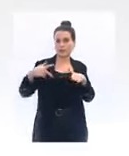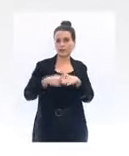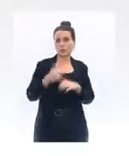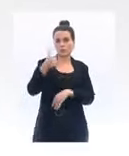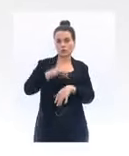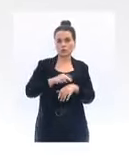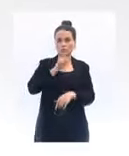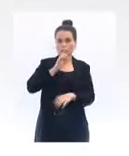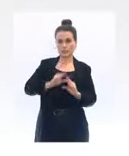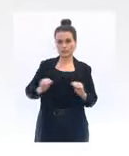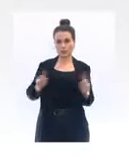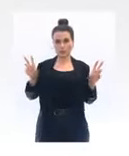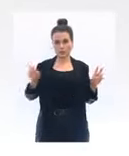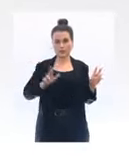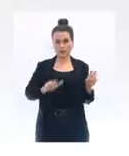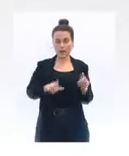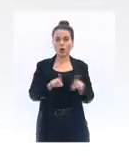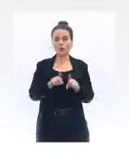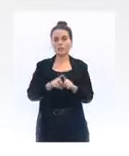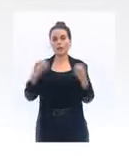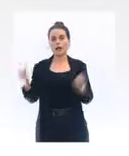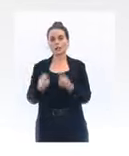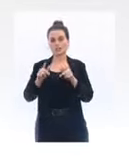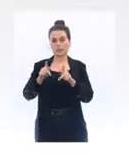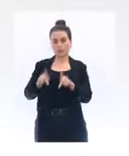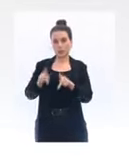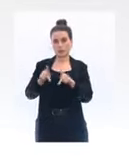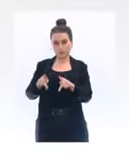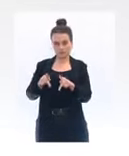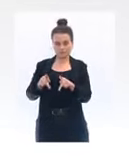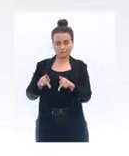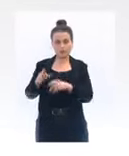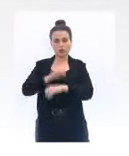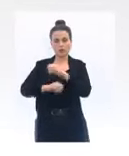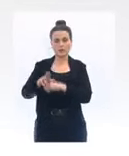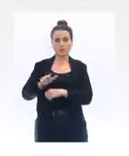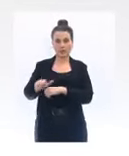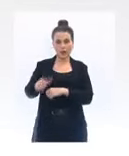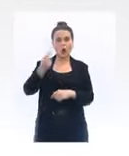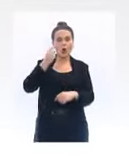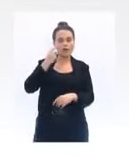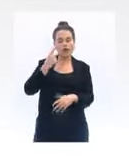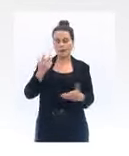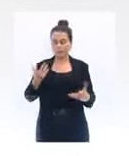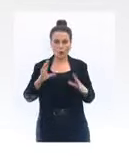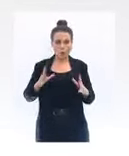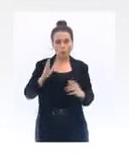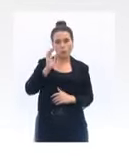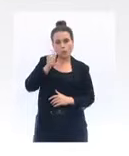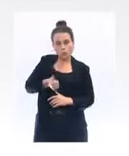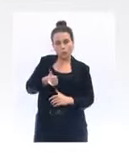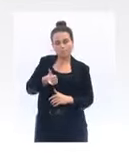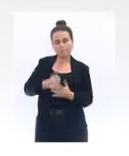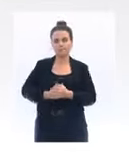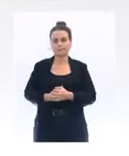activités pédagogiques et éducatives qui sont prévues et dont nous fixerons la manière dont cela s'étale dans le temps demain. Là